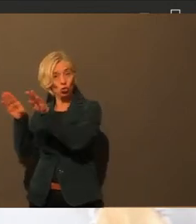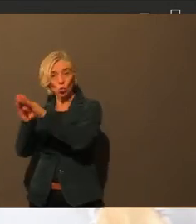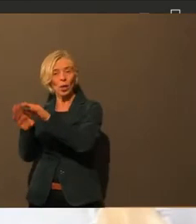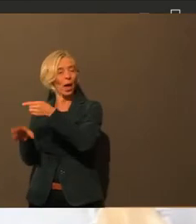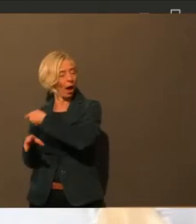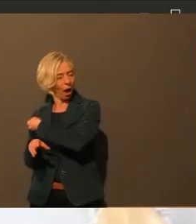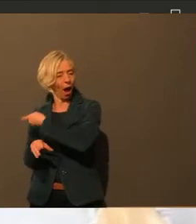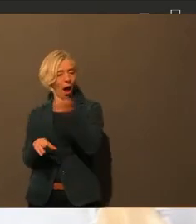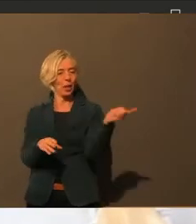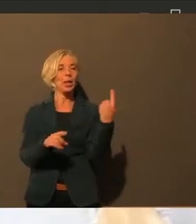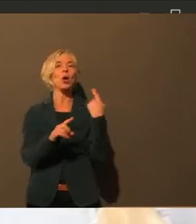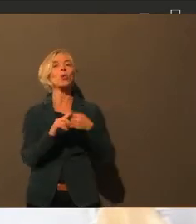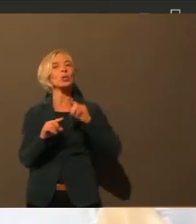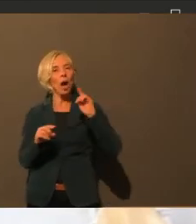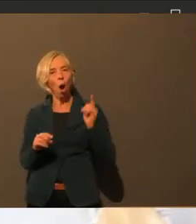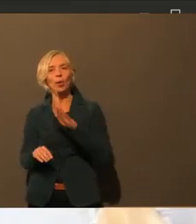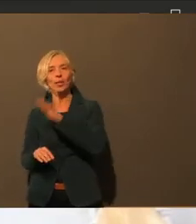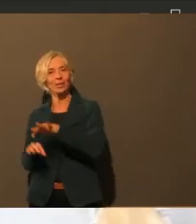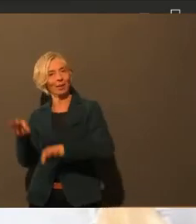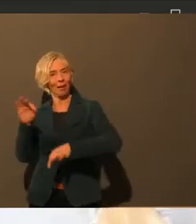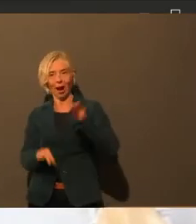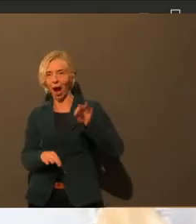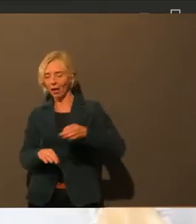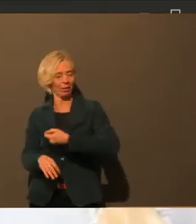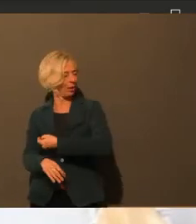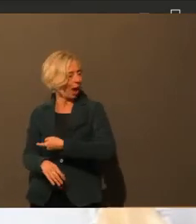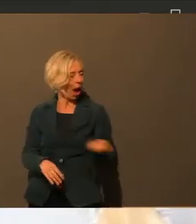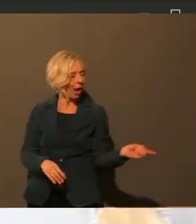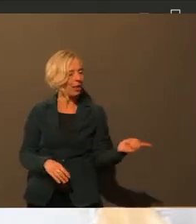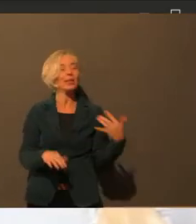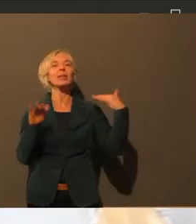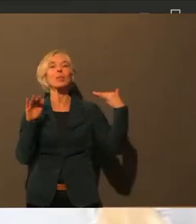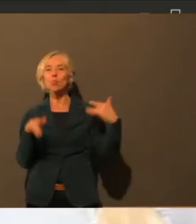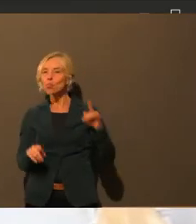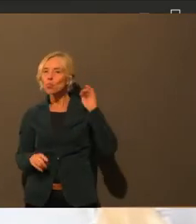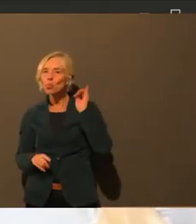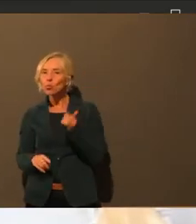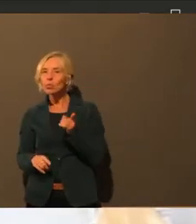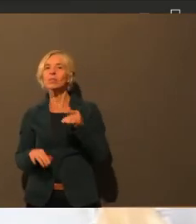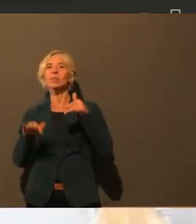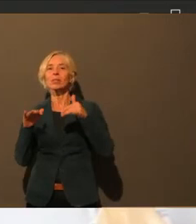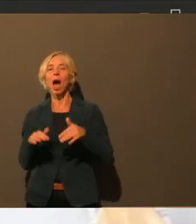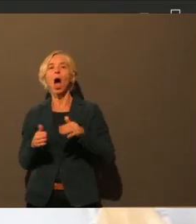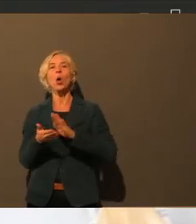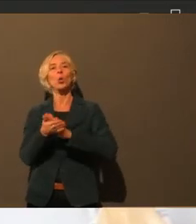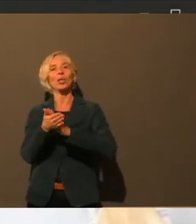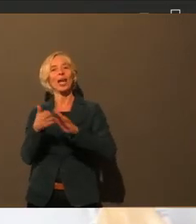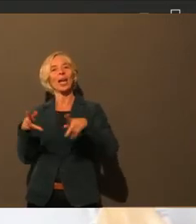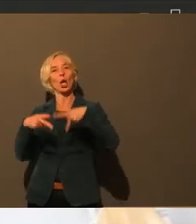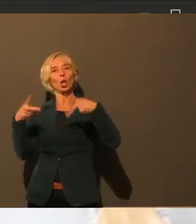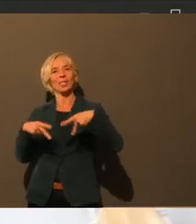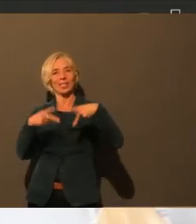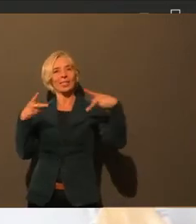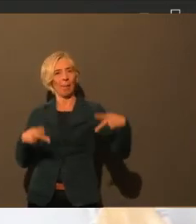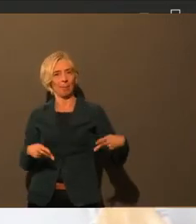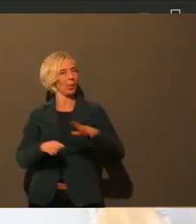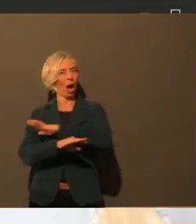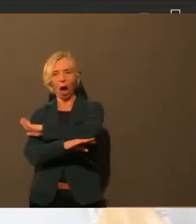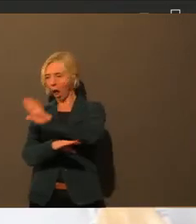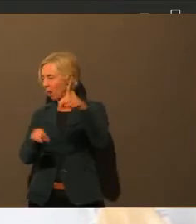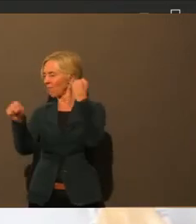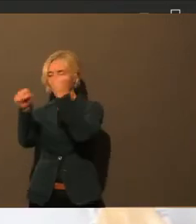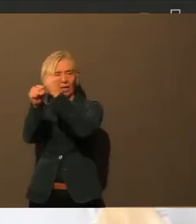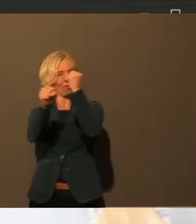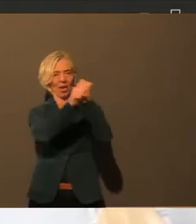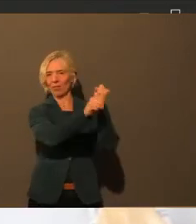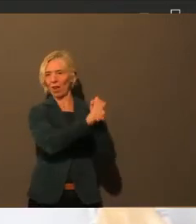Hygienekonzept erarbeitet. Das liegt auch dem Gesundheitsamt vor. Ist auch immer das OK gegeben worden, dass es an